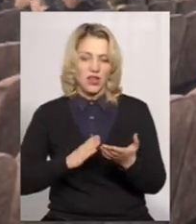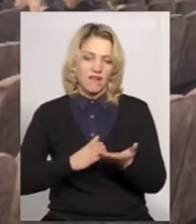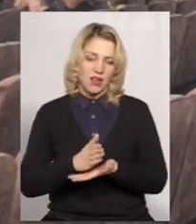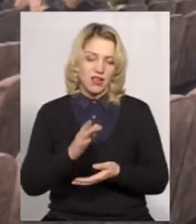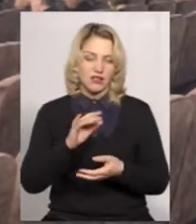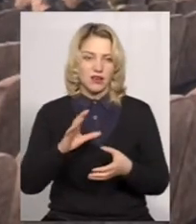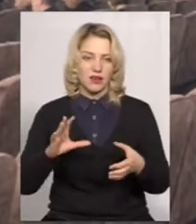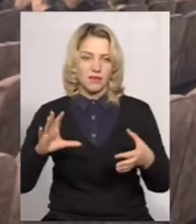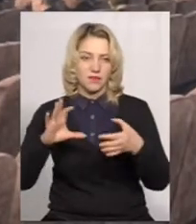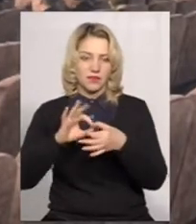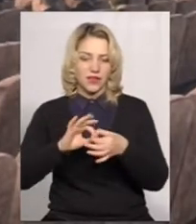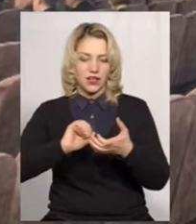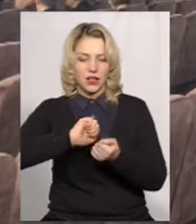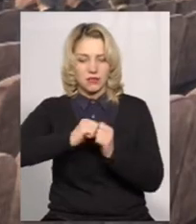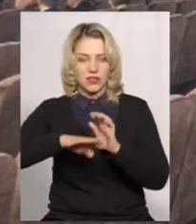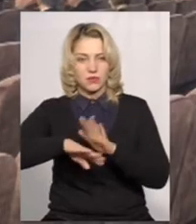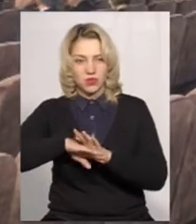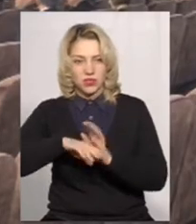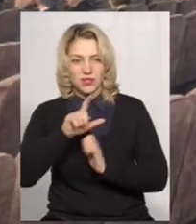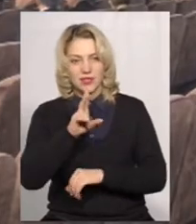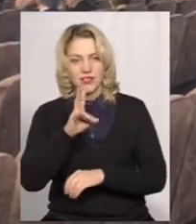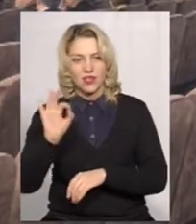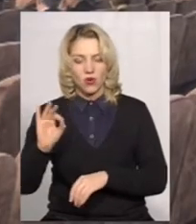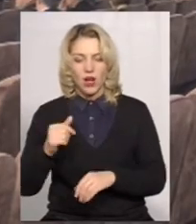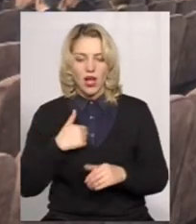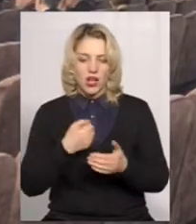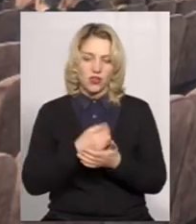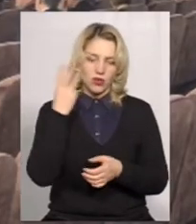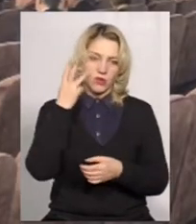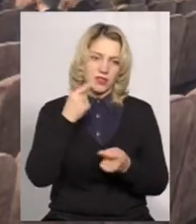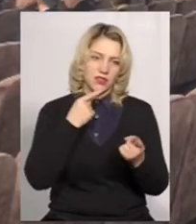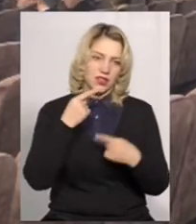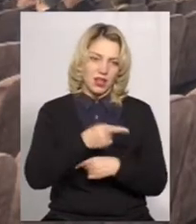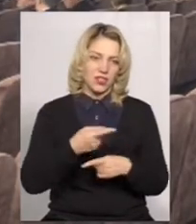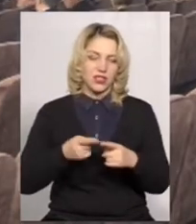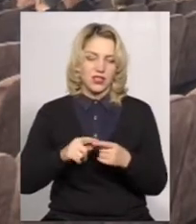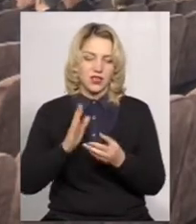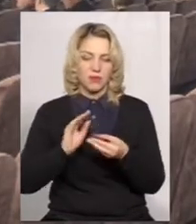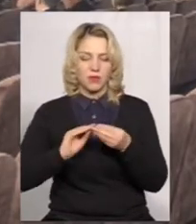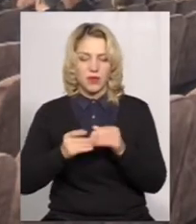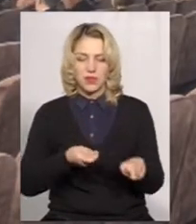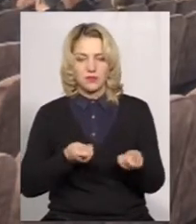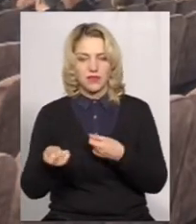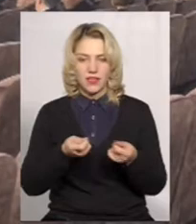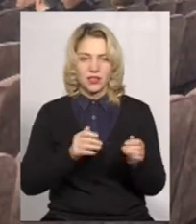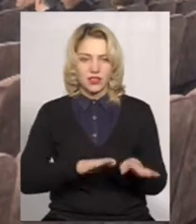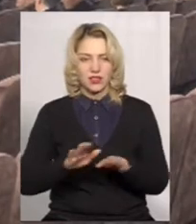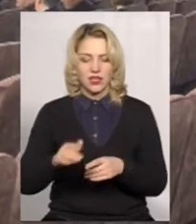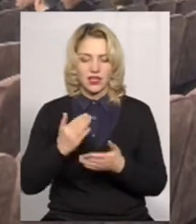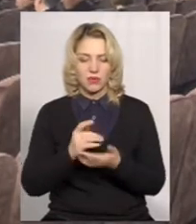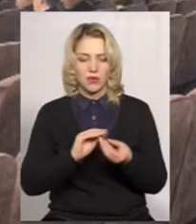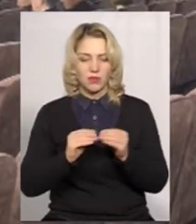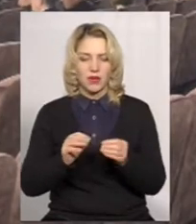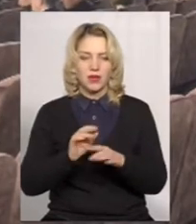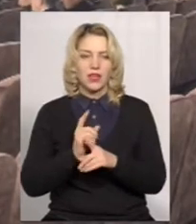проводити ЗНО, бо до Хмельницького ніби трошки далі. І це є проблема з підвезенням дітей, це є проблема з забезпеченням супроводу, медичними